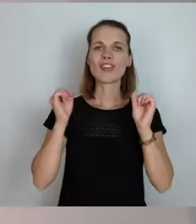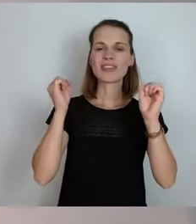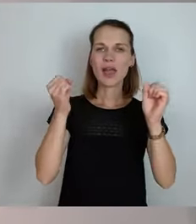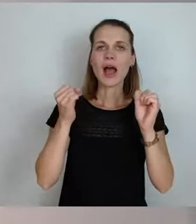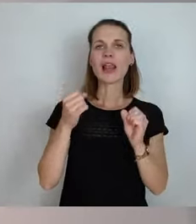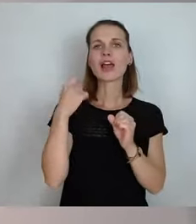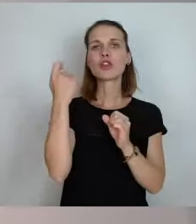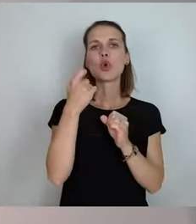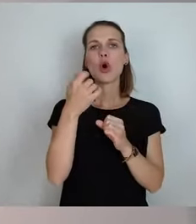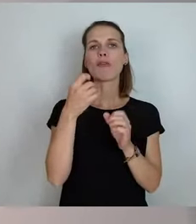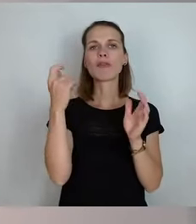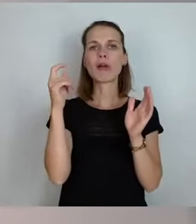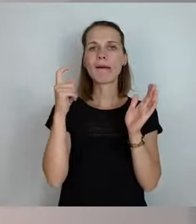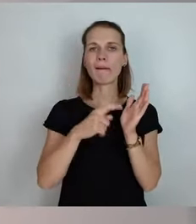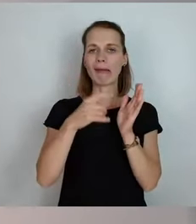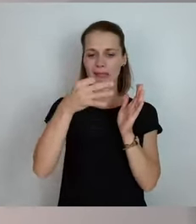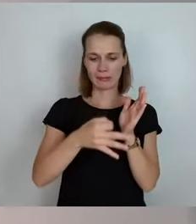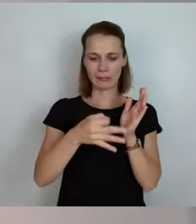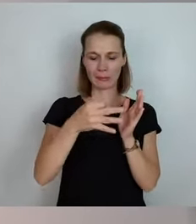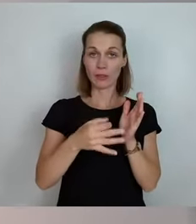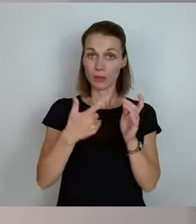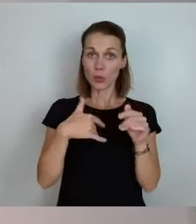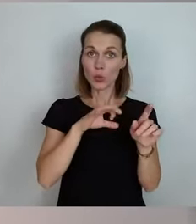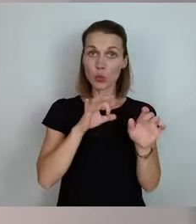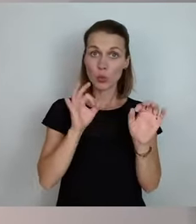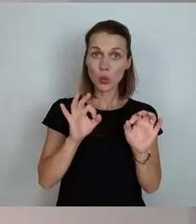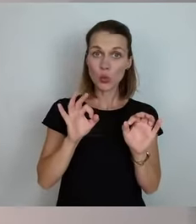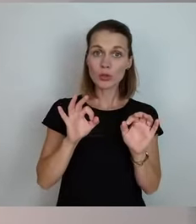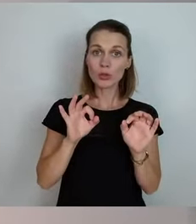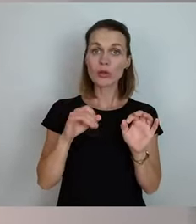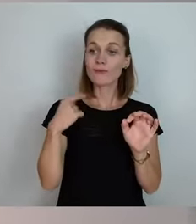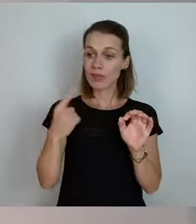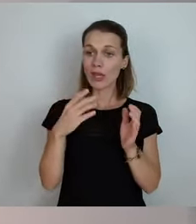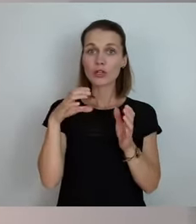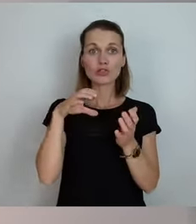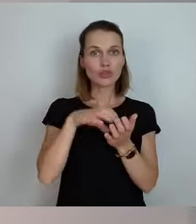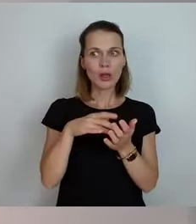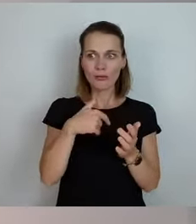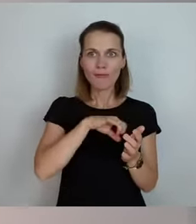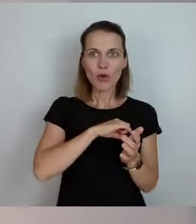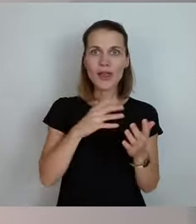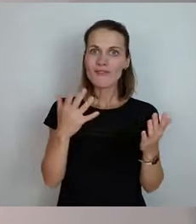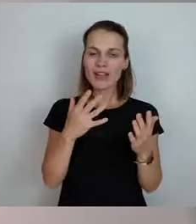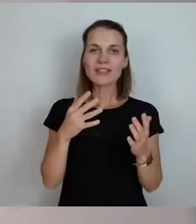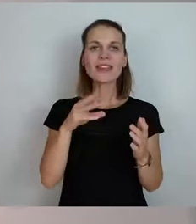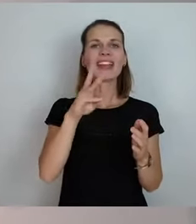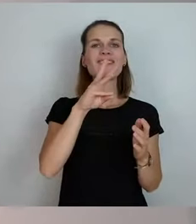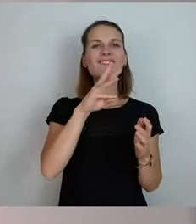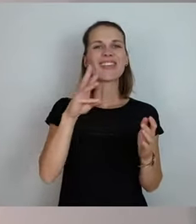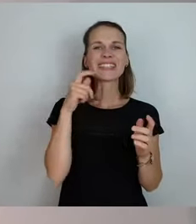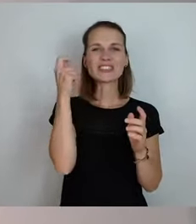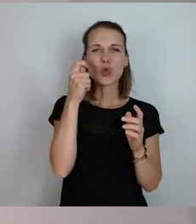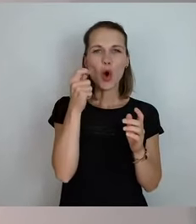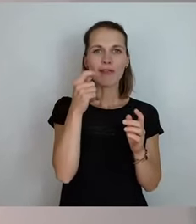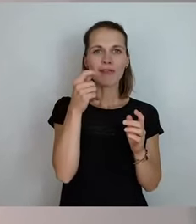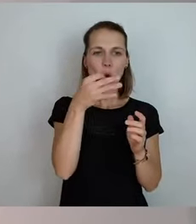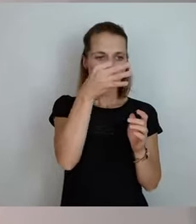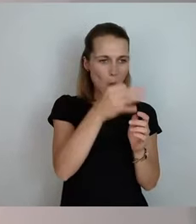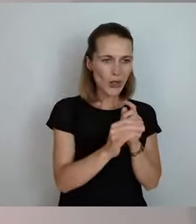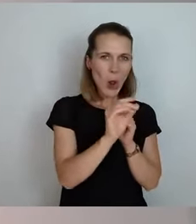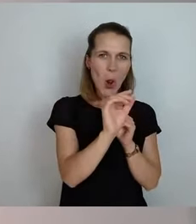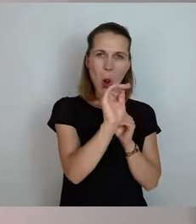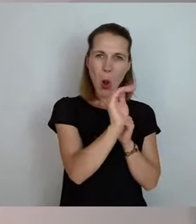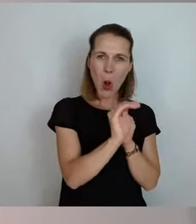was ja an sich sehr gut ist, wir profitieren auch als Stadt davon, wir bauen einen Kindergarten neu. Wir bauen in Wernstorf, einem ganz kleinen Ort, einen neuen Kindergarten.